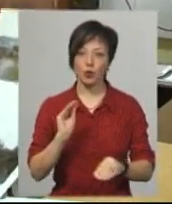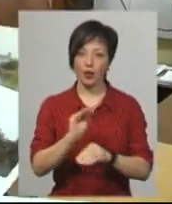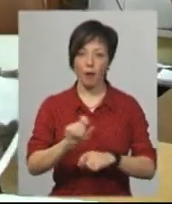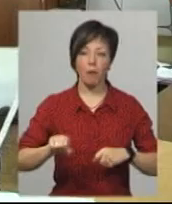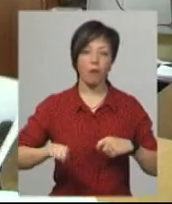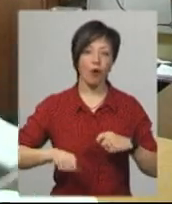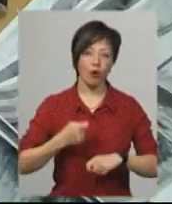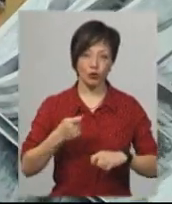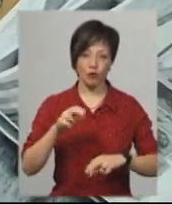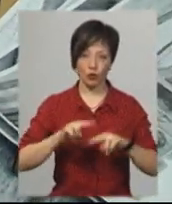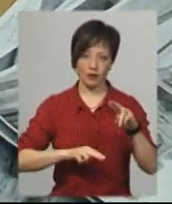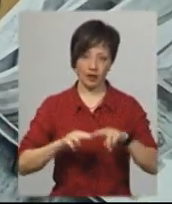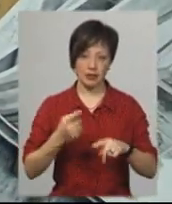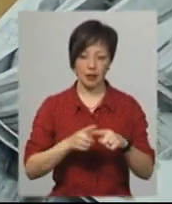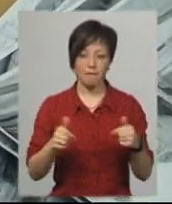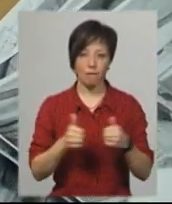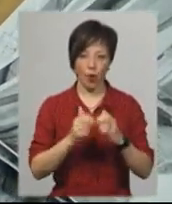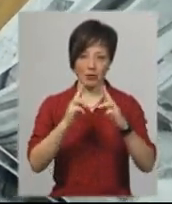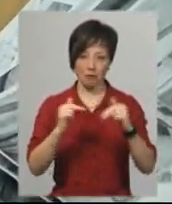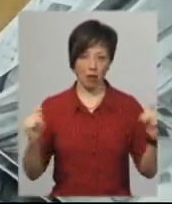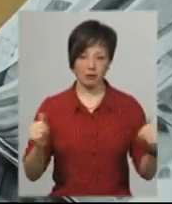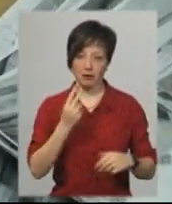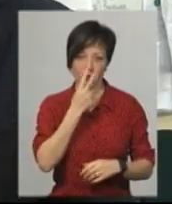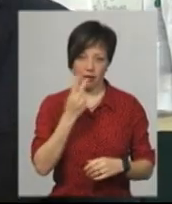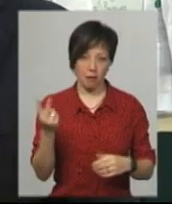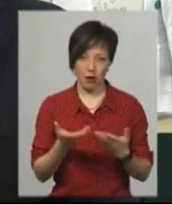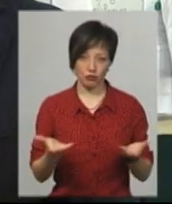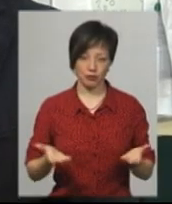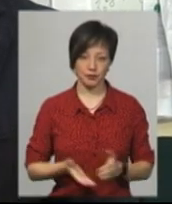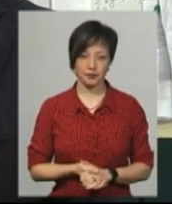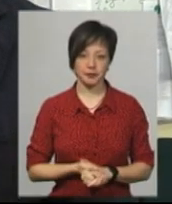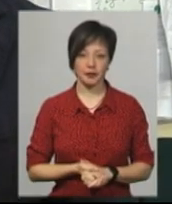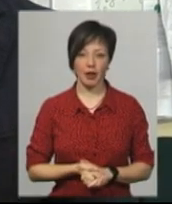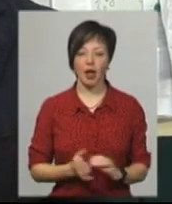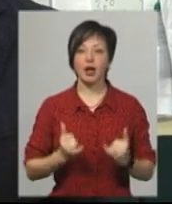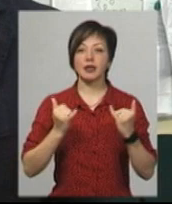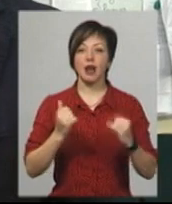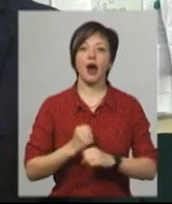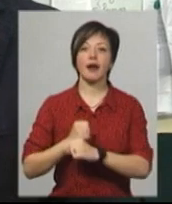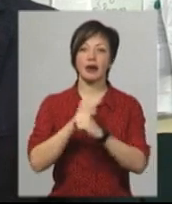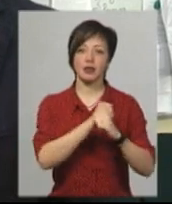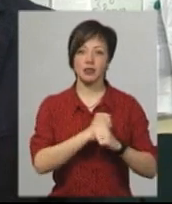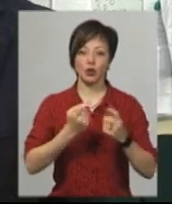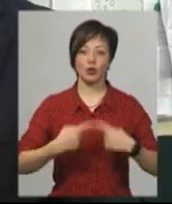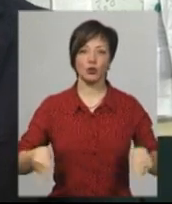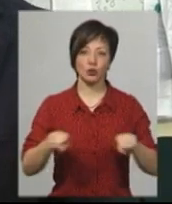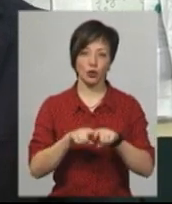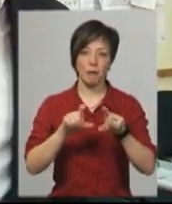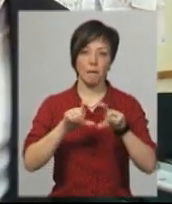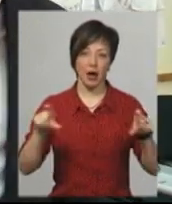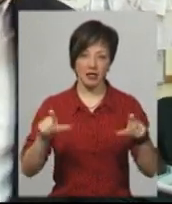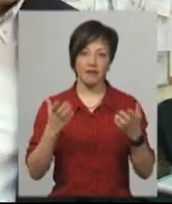будівництві оздоровчого комплексу поряд з палацом він не вбачає. Буде рекреаційна зона, база відпочинку, об'єкт